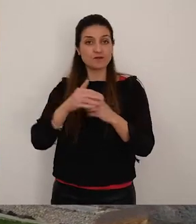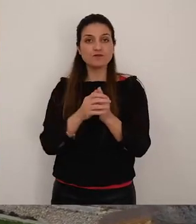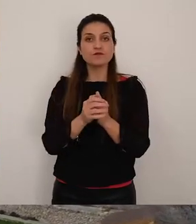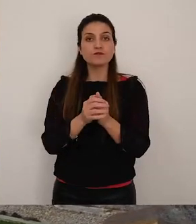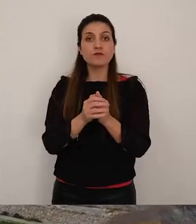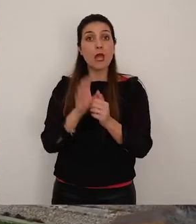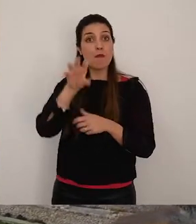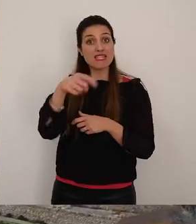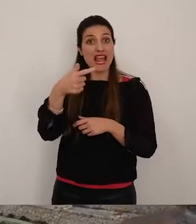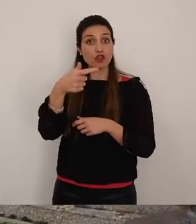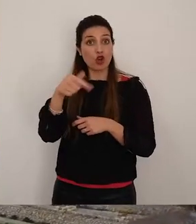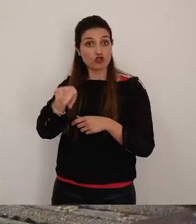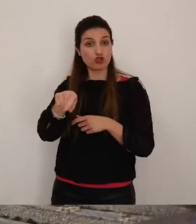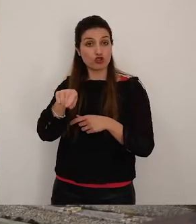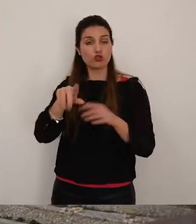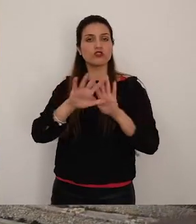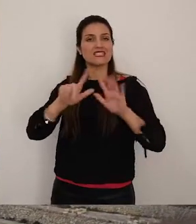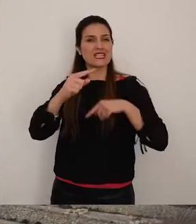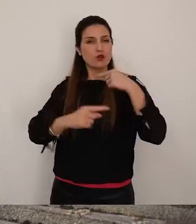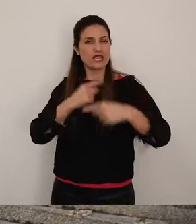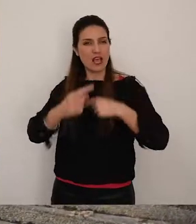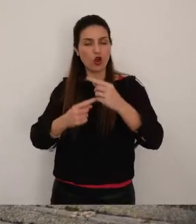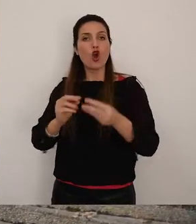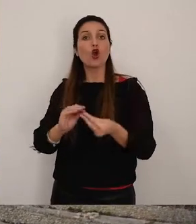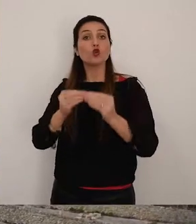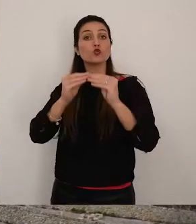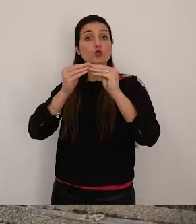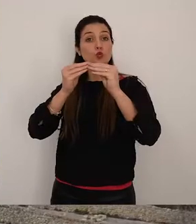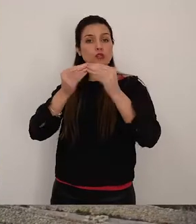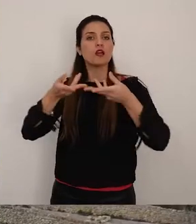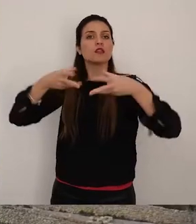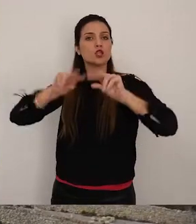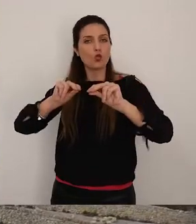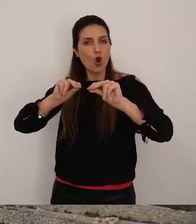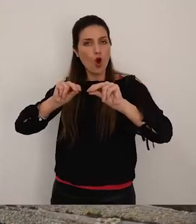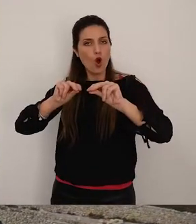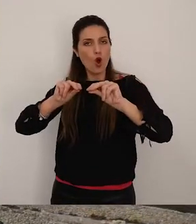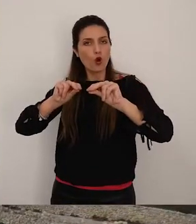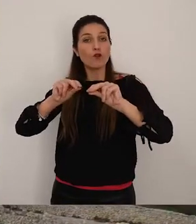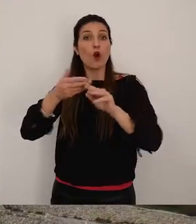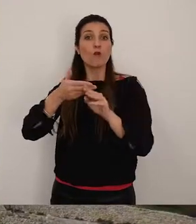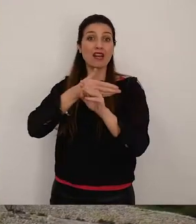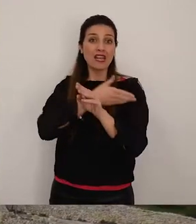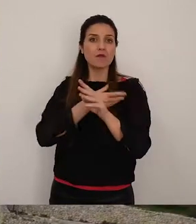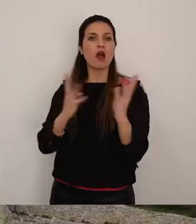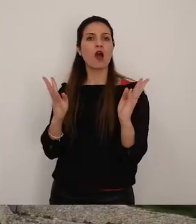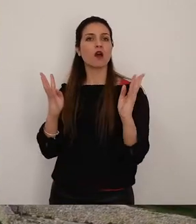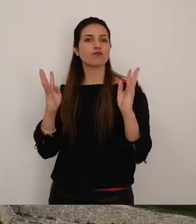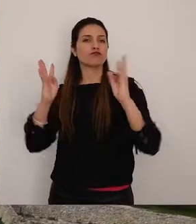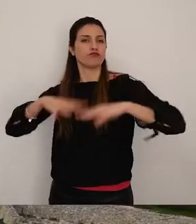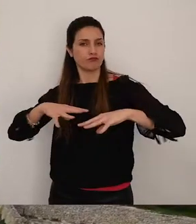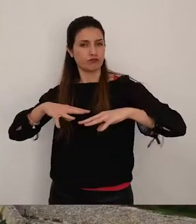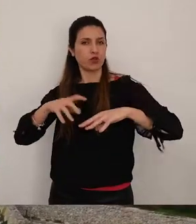masseria torcito nel diciassettesimo secolo venne ricostruita dopo essere stata quasi totalmente rasa al suolo dai saraceni